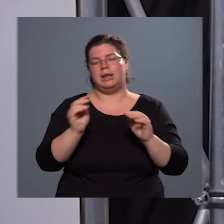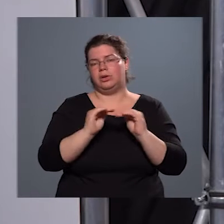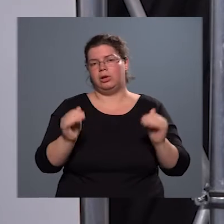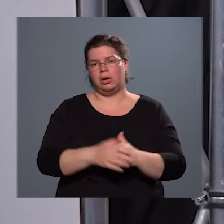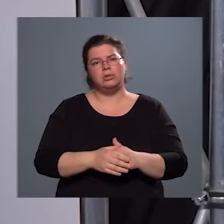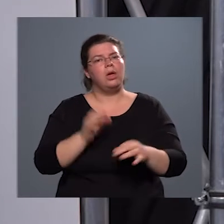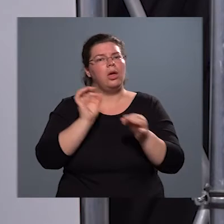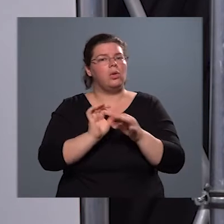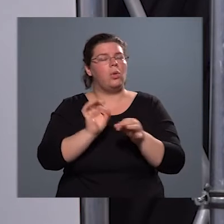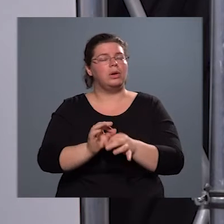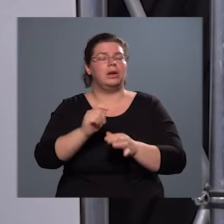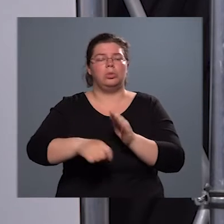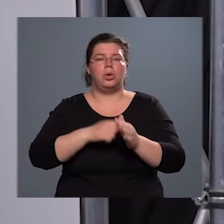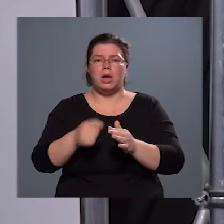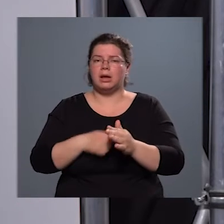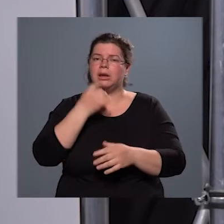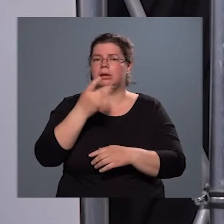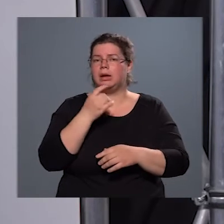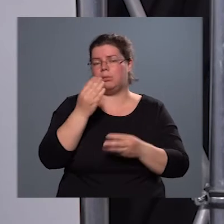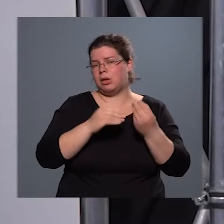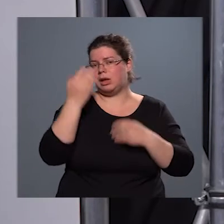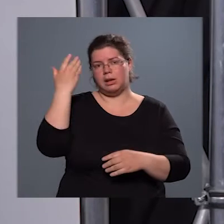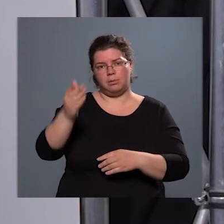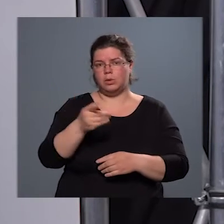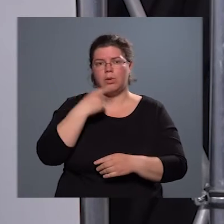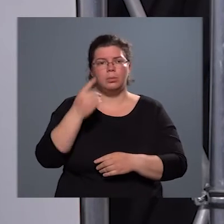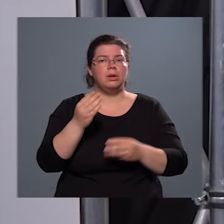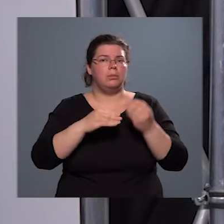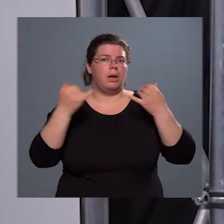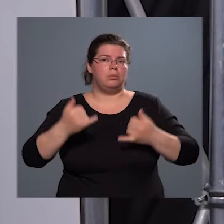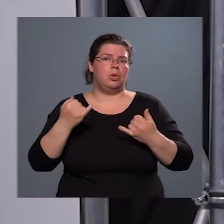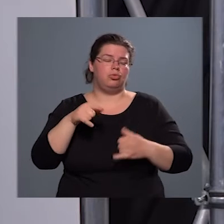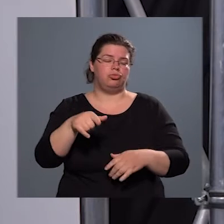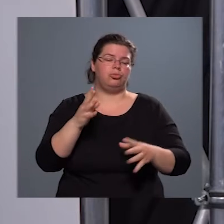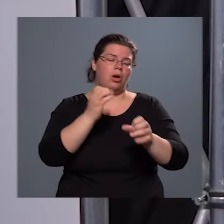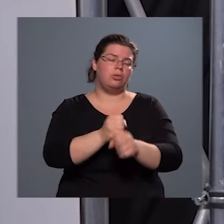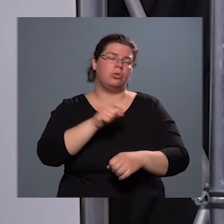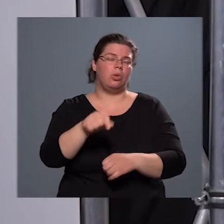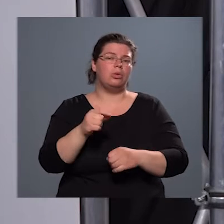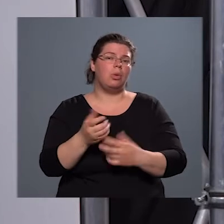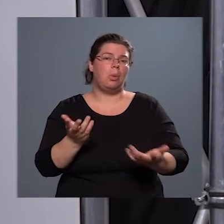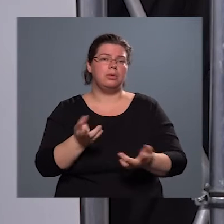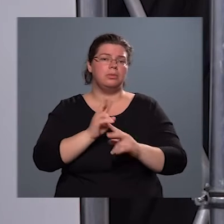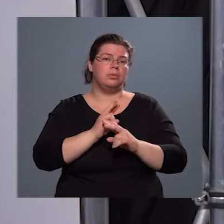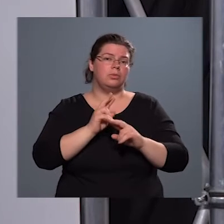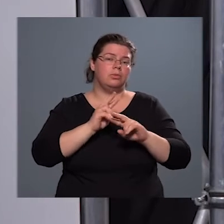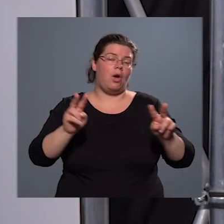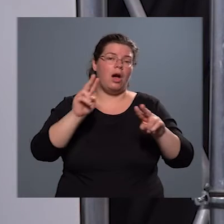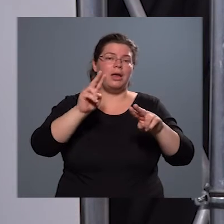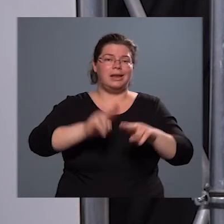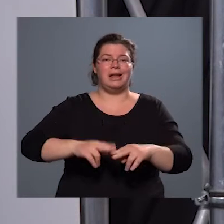Konkrét projekteket inkább azért nem tudok megmondani, mert most tartunk ott, hogy egyáltalában a rendelkezésre álló